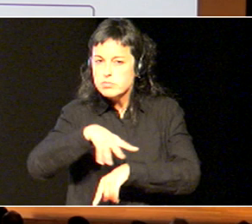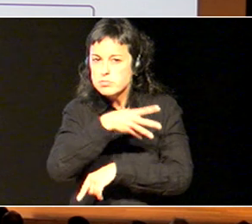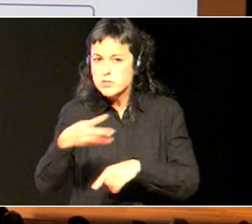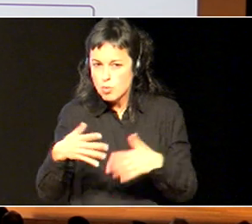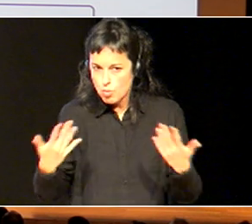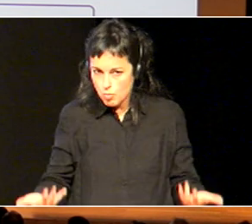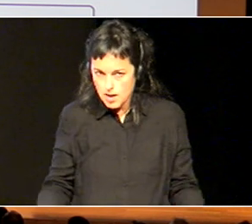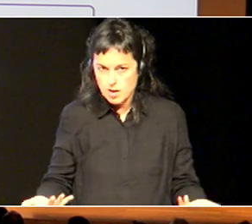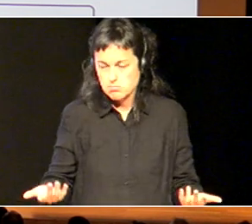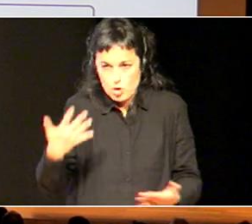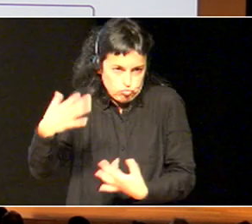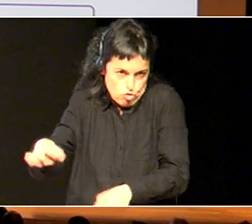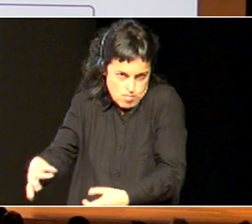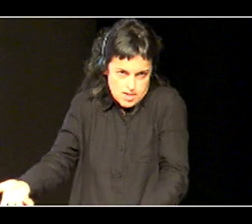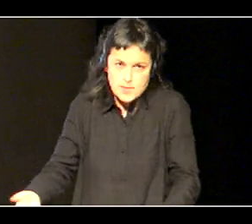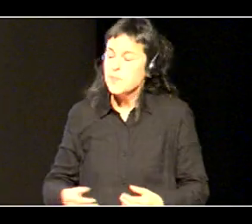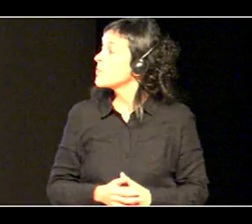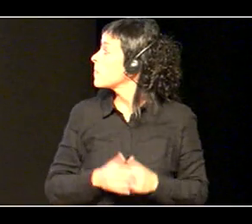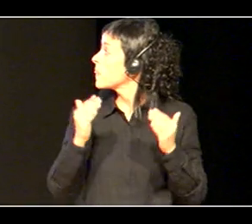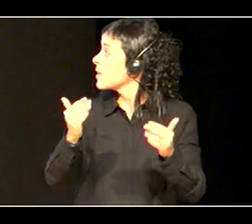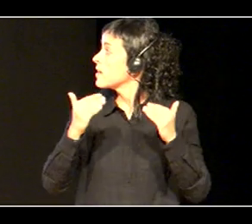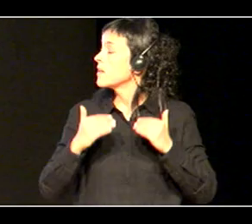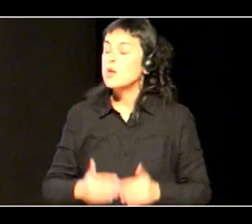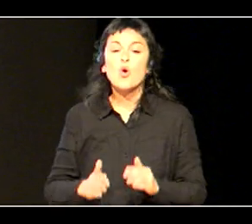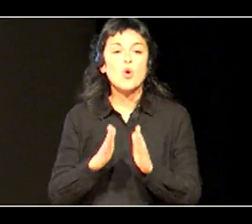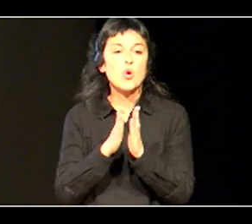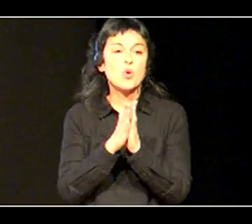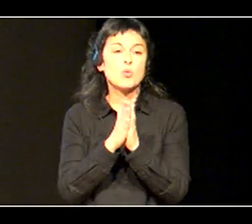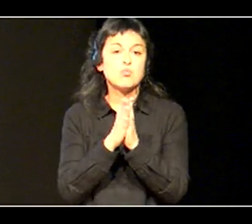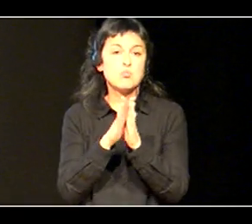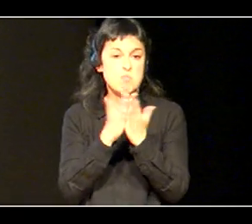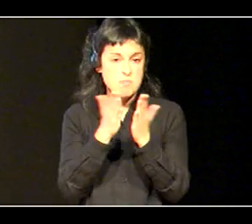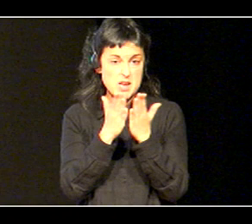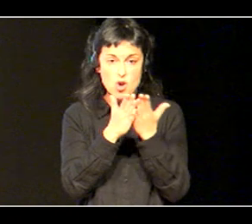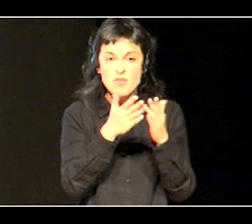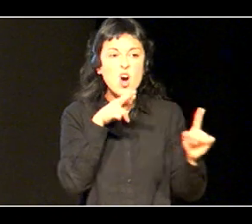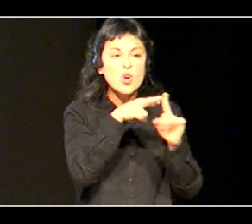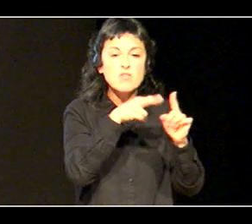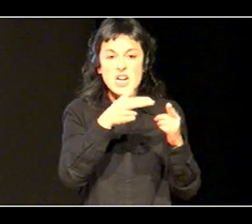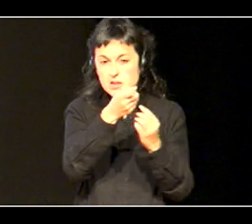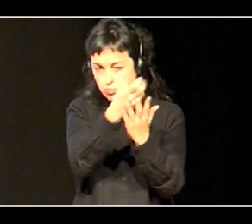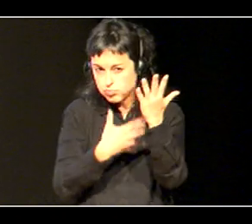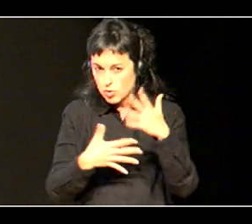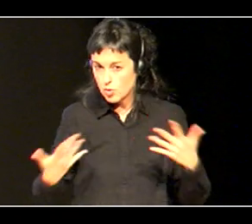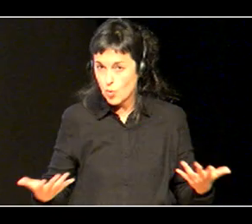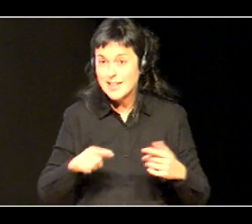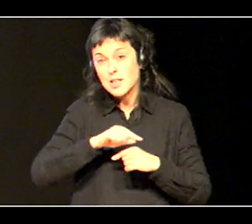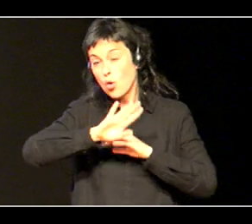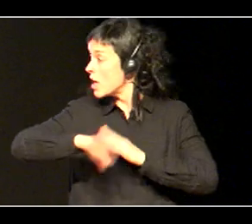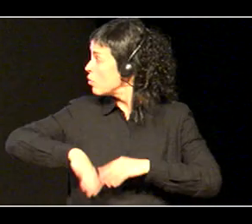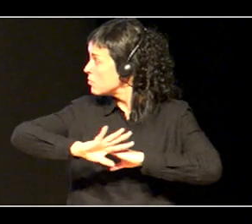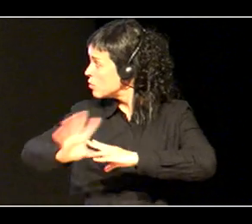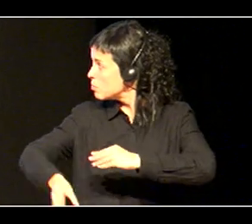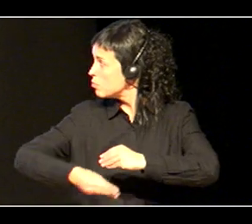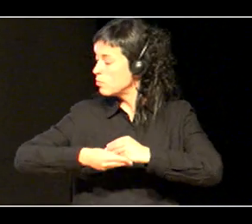normala, eta gero badau, bibliografia eta bestetik, badaukagu eraskinak, eraskin hoietan agertzen dira bost